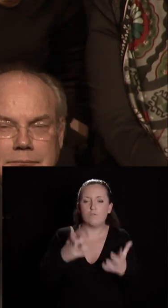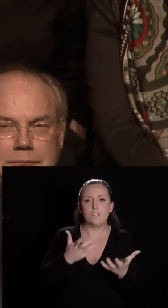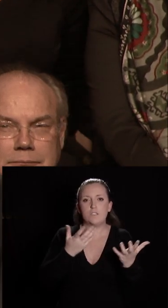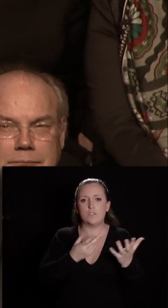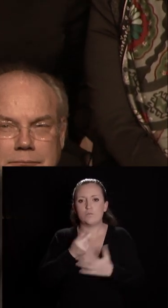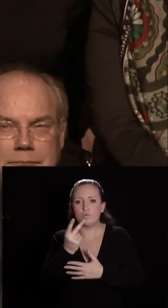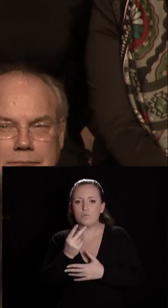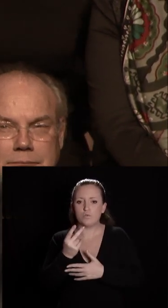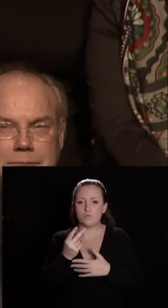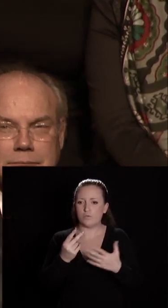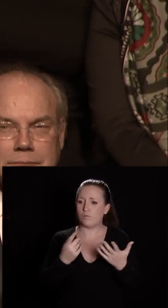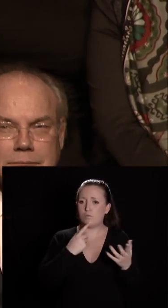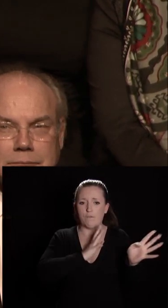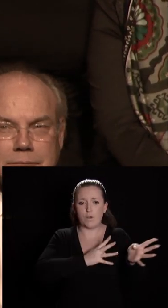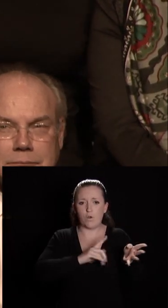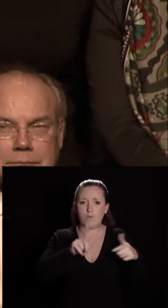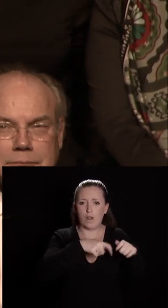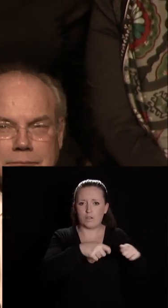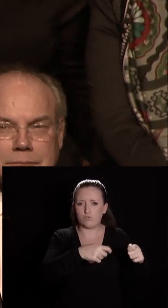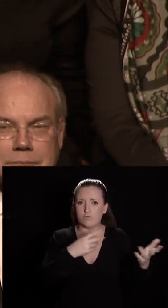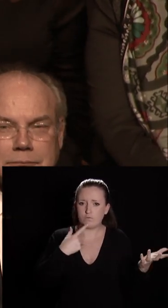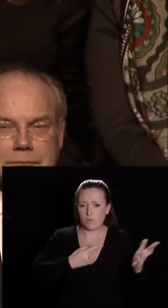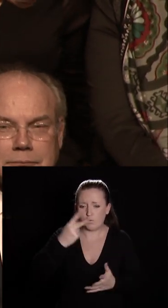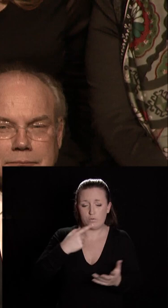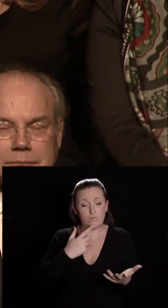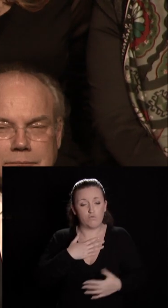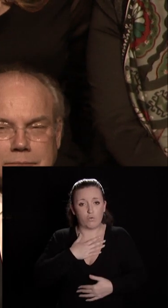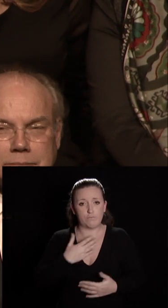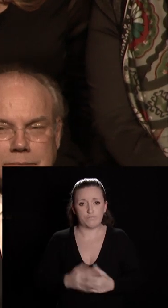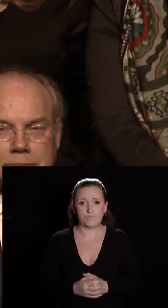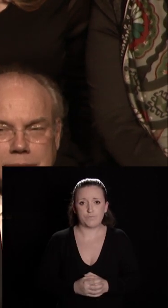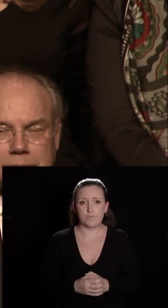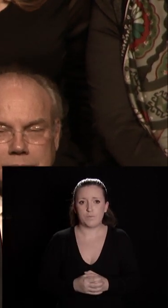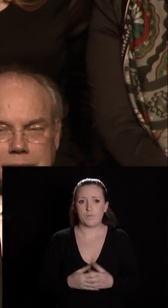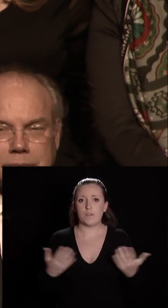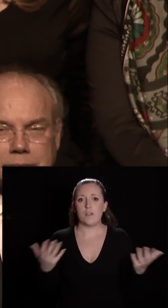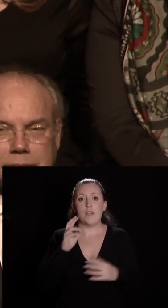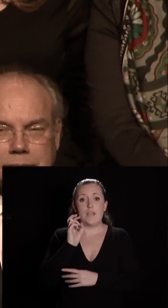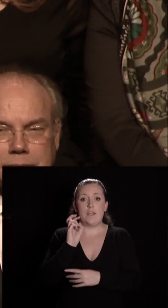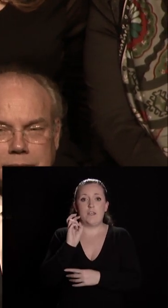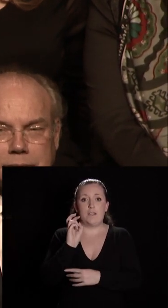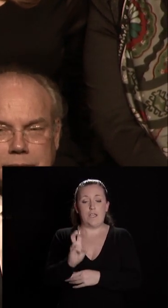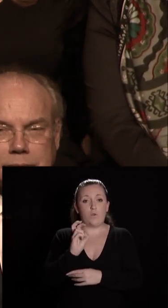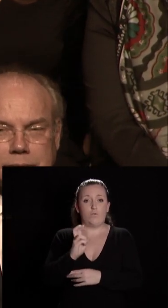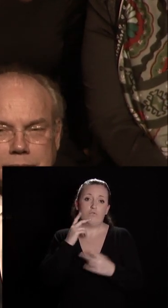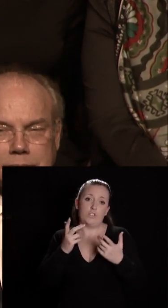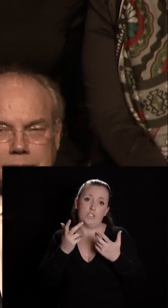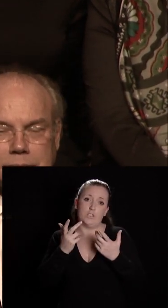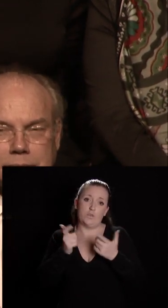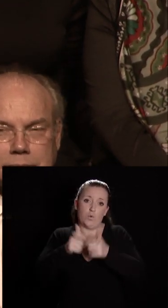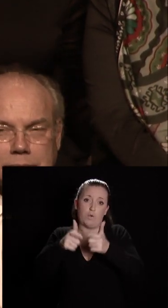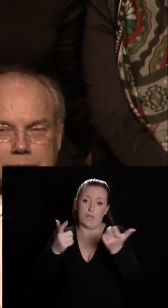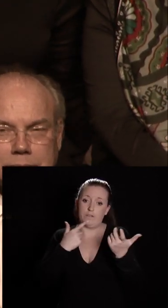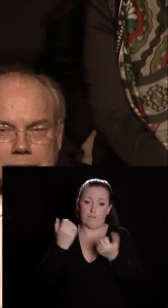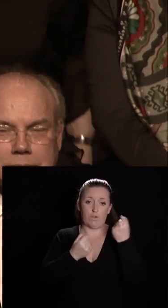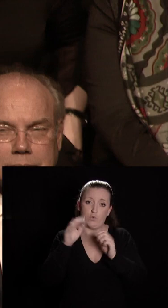d'endroits pour accrocher nos vélos etc. C'est très bien. L'écologie urbaine c'est moins de place pour la voiture davantage